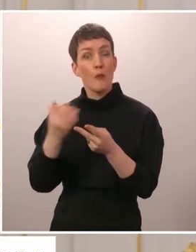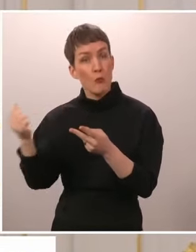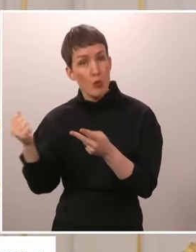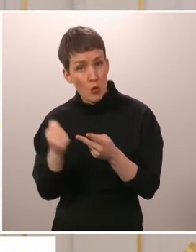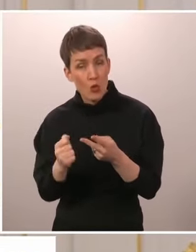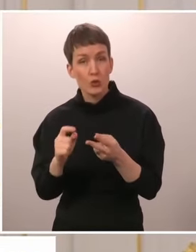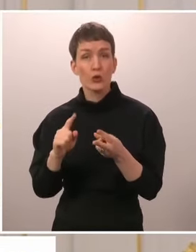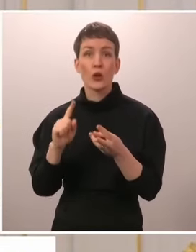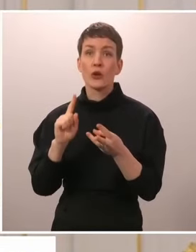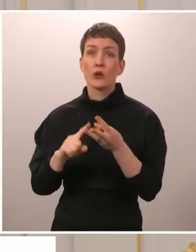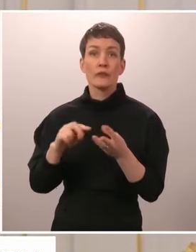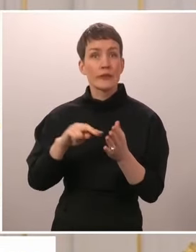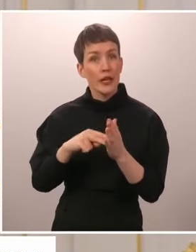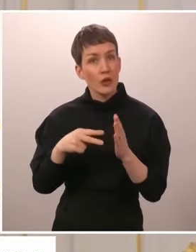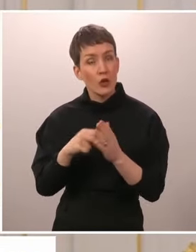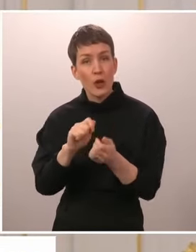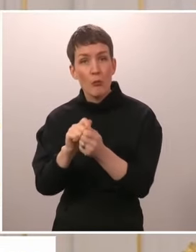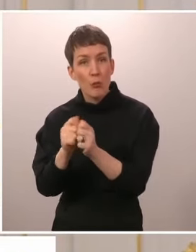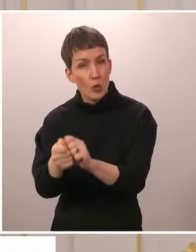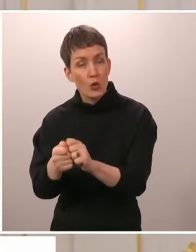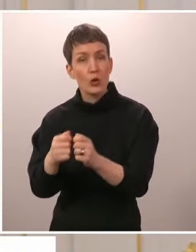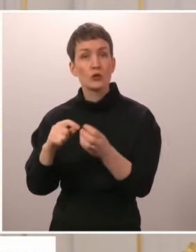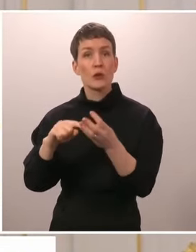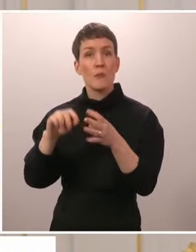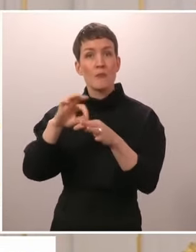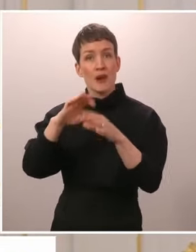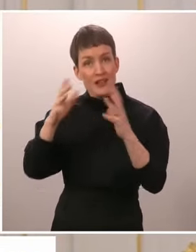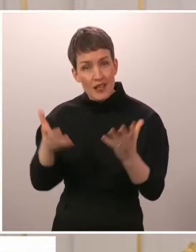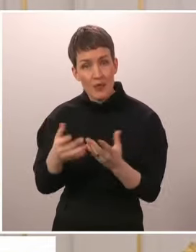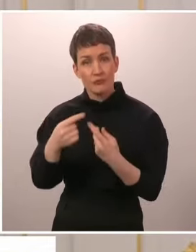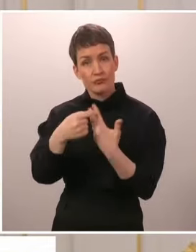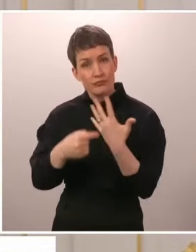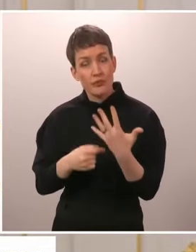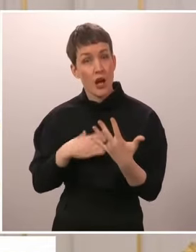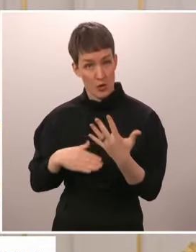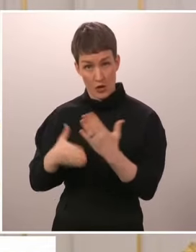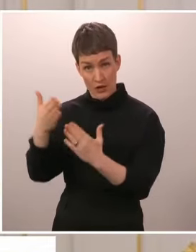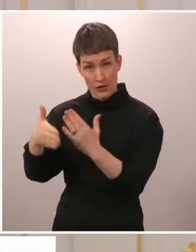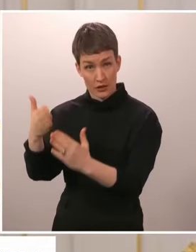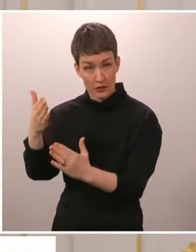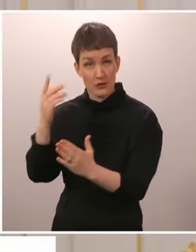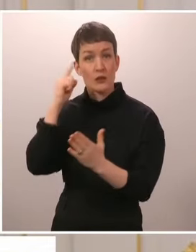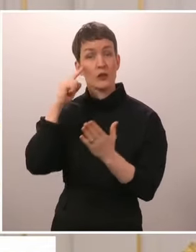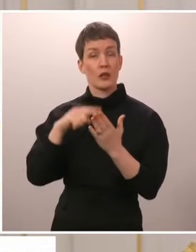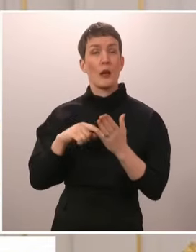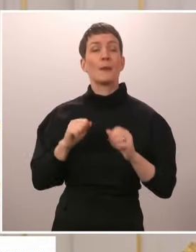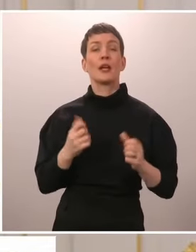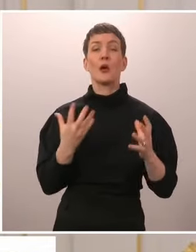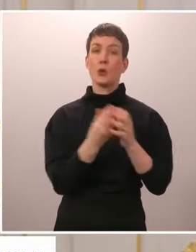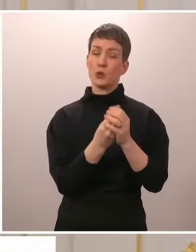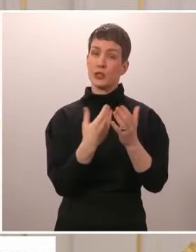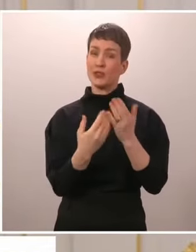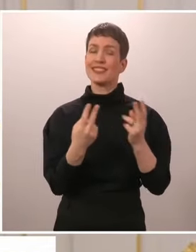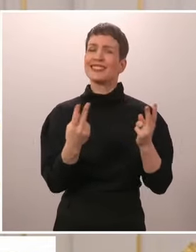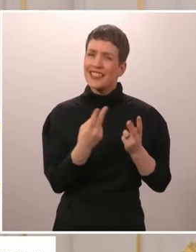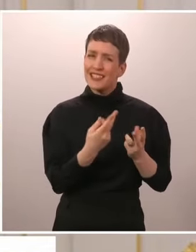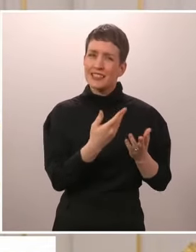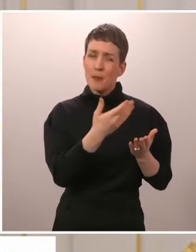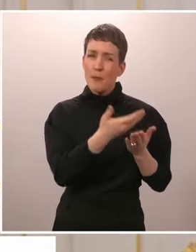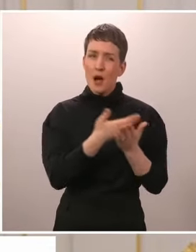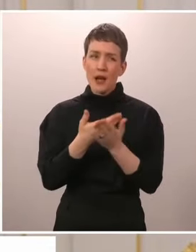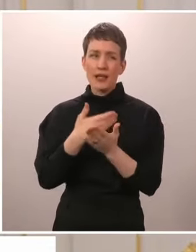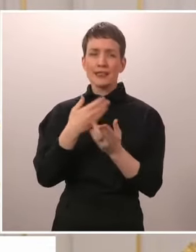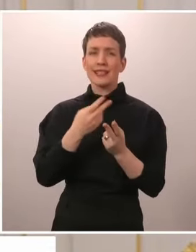maahanmuutto, teknologian murros, pandemiat ja niin edespäin, niin silloin pitää tehdä myös yhteistyötä sellaisten maiden ja